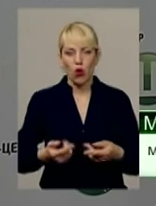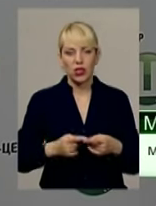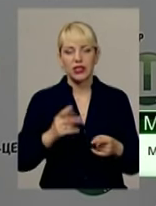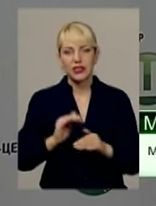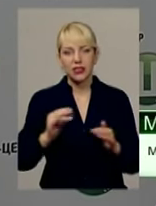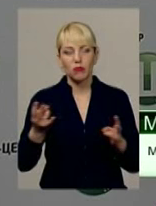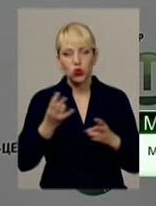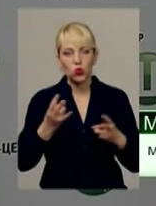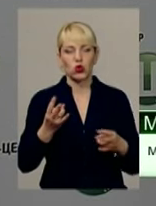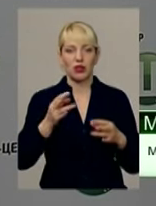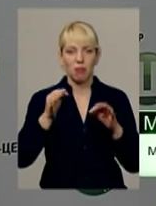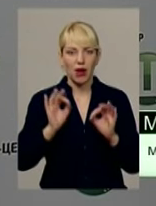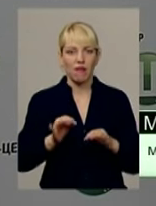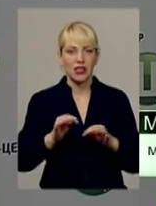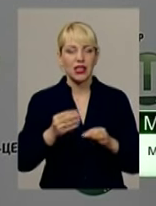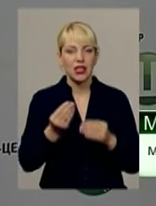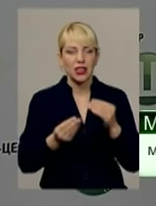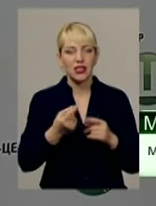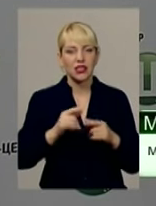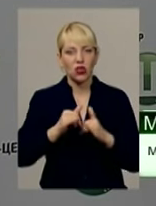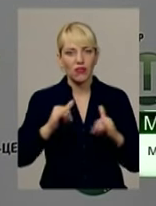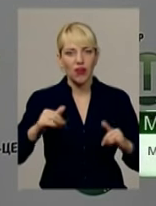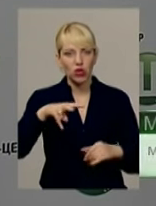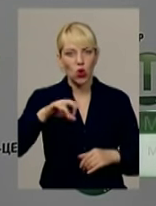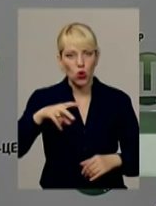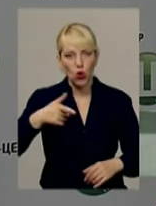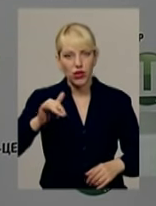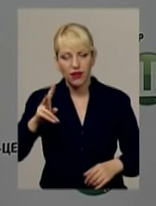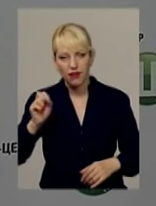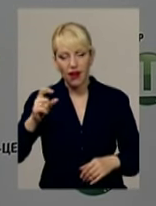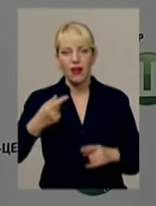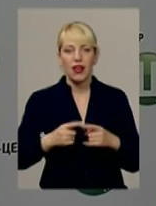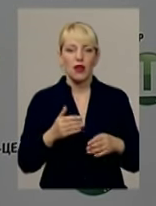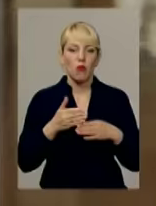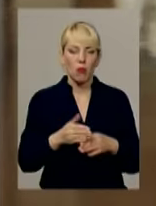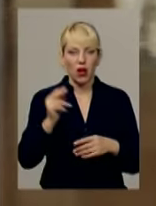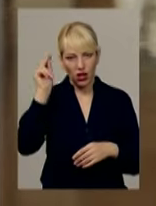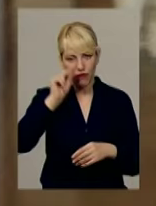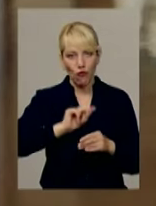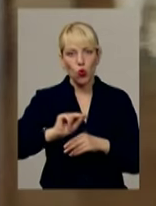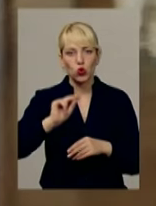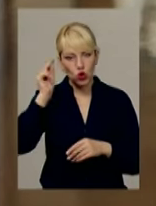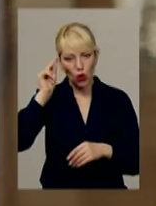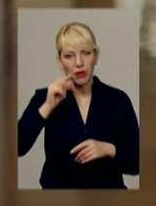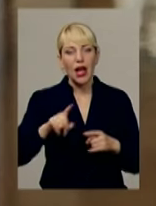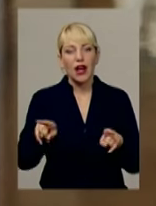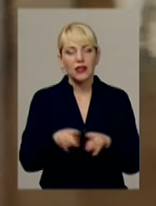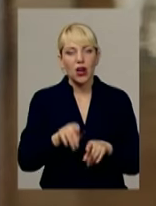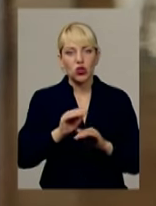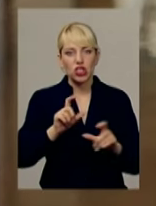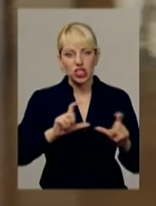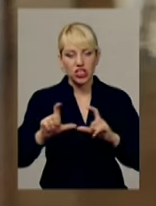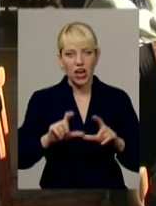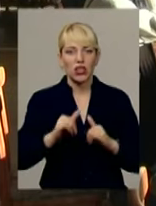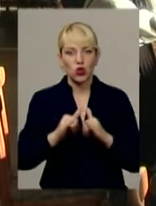розвивають логіку, розвивають аналітичні способності і дуже допомагають в учобі. Крім того, шахи розвивають у дітей